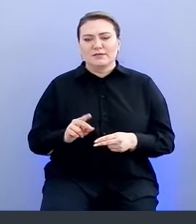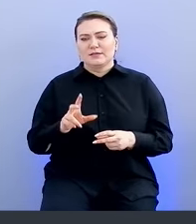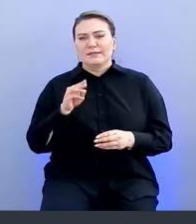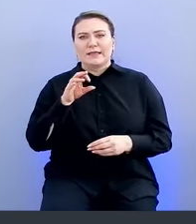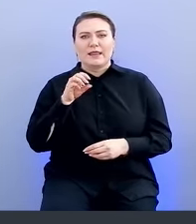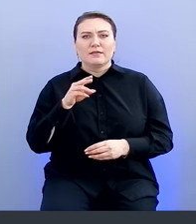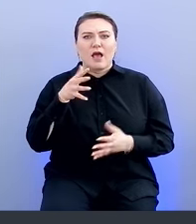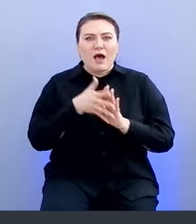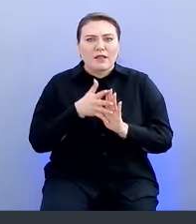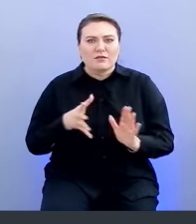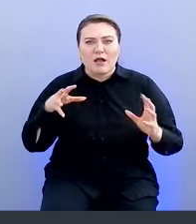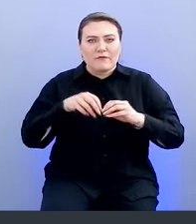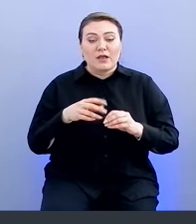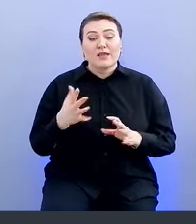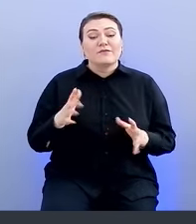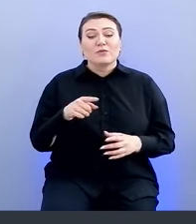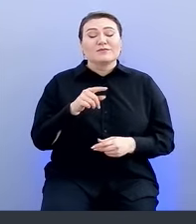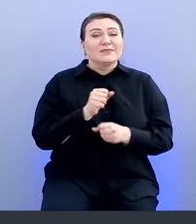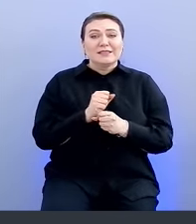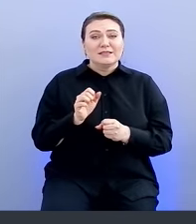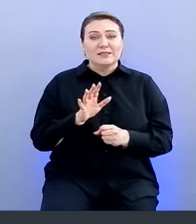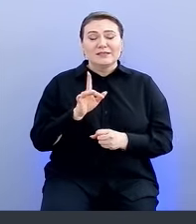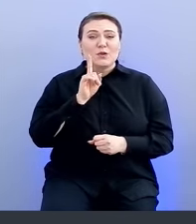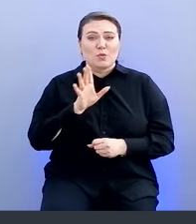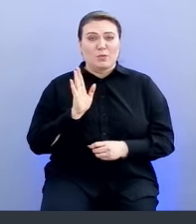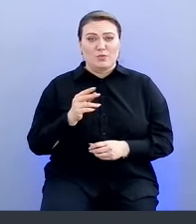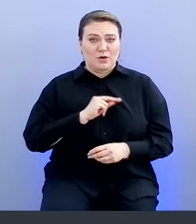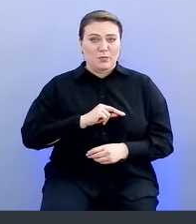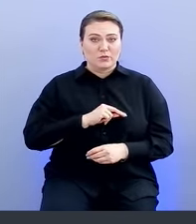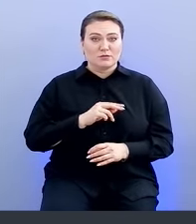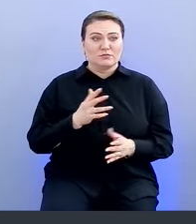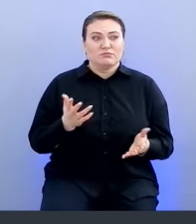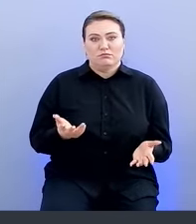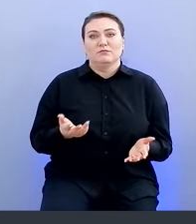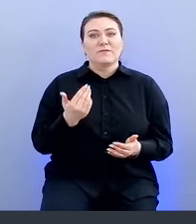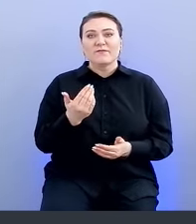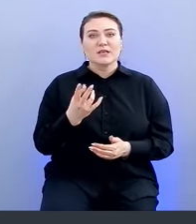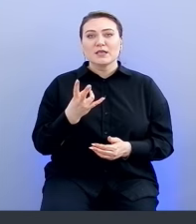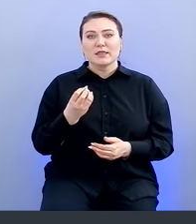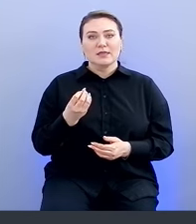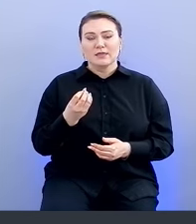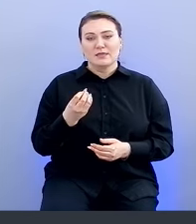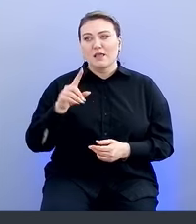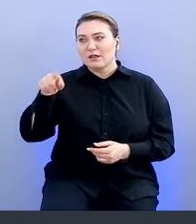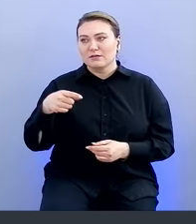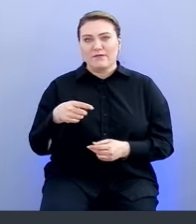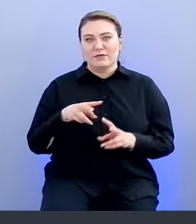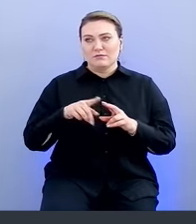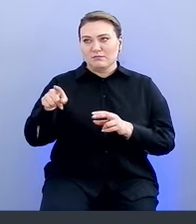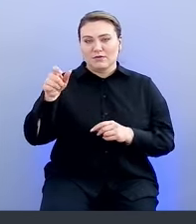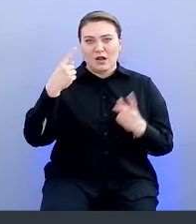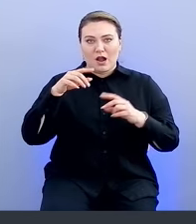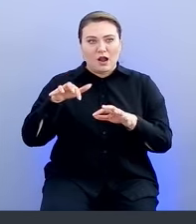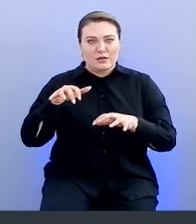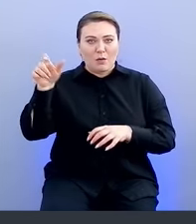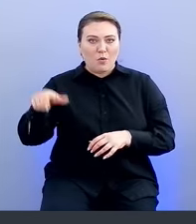анализом. Если с этим будет неудобно работать, то вы не заставите с этим работать ваших разработчиков.